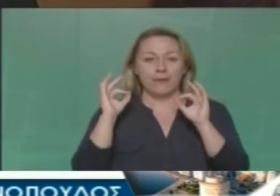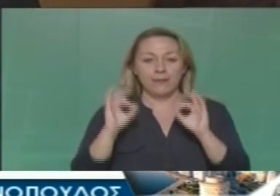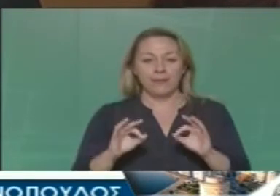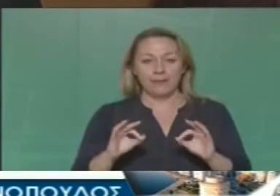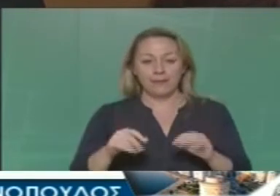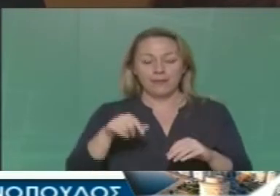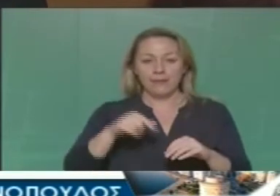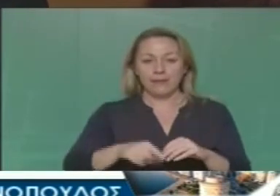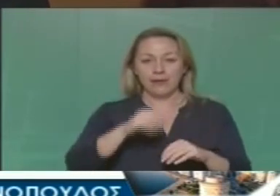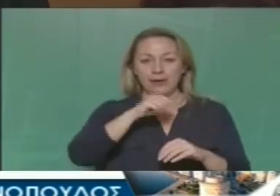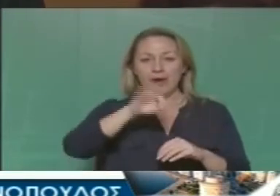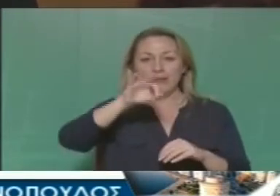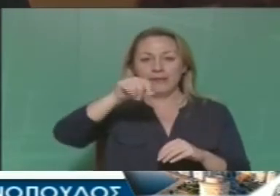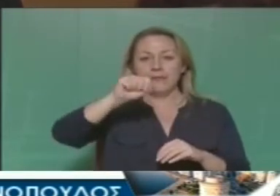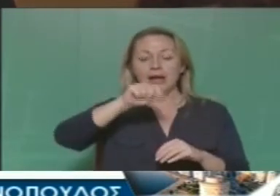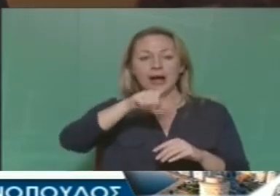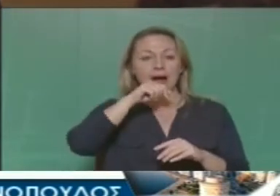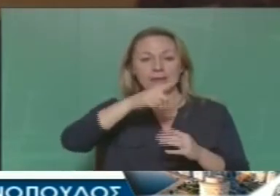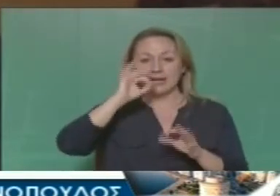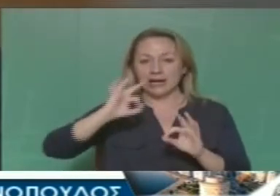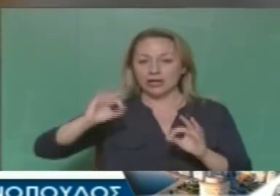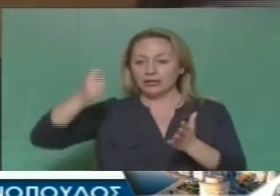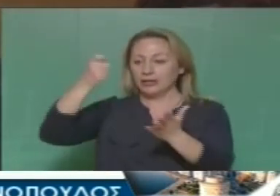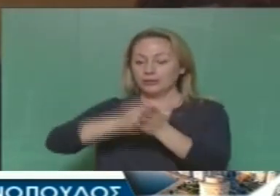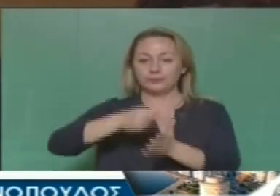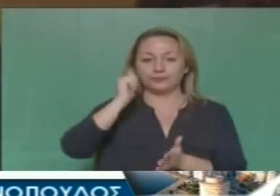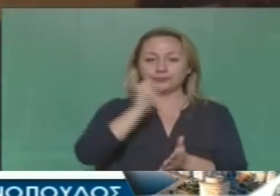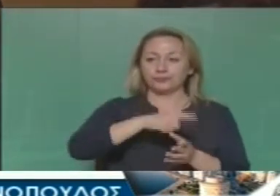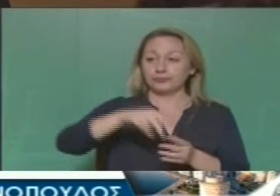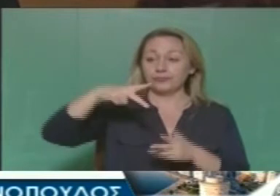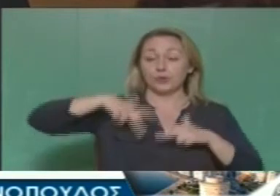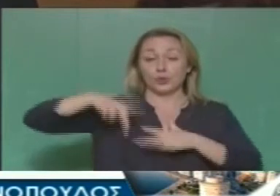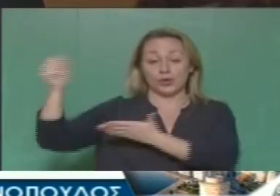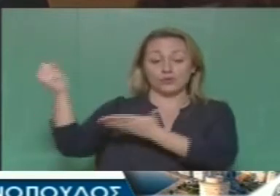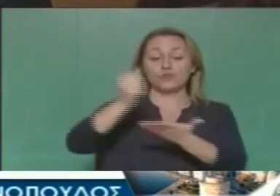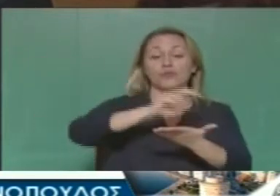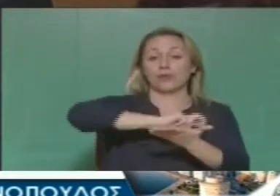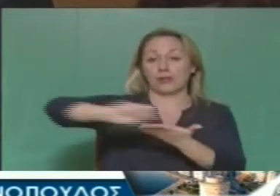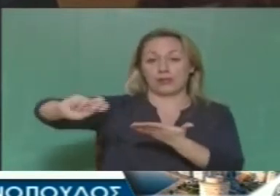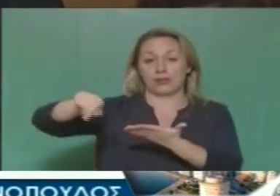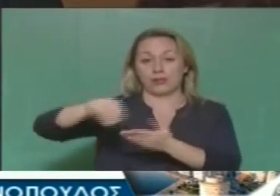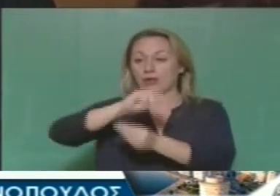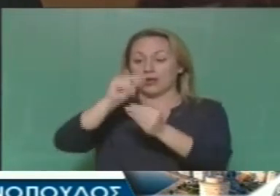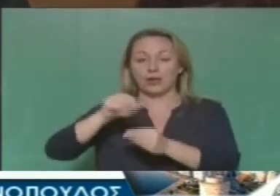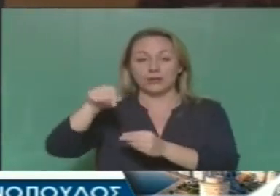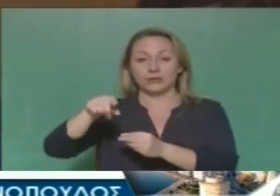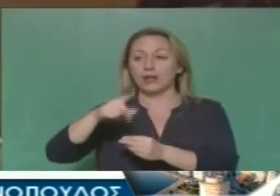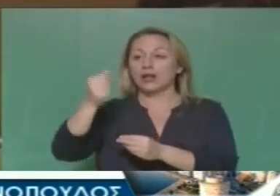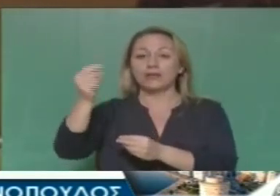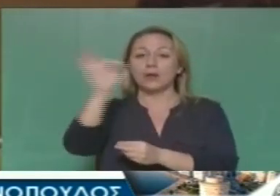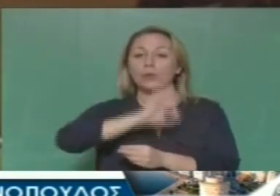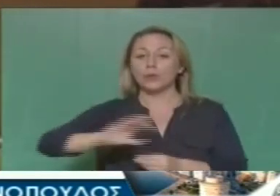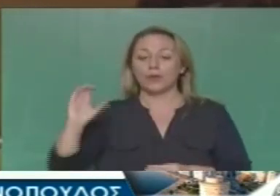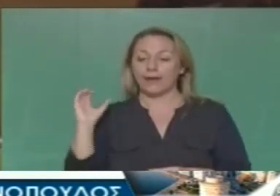από την παρακράτηση των θεσμοθετημένων πόρων της τοπικής διοίκησης από πλευράς του κράτους για να πάνε πού σε επενδυτές